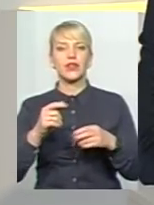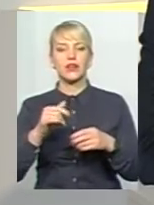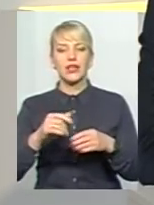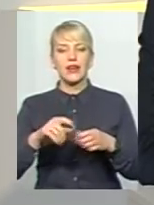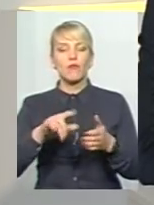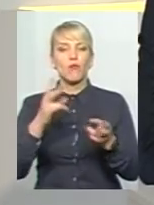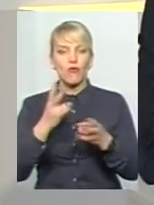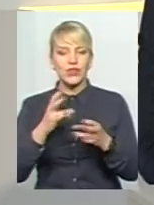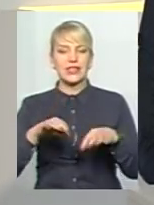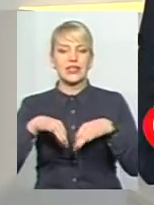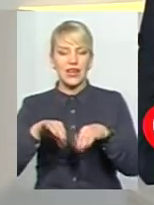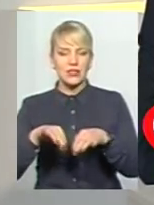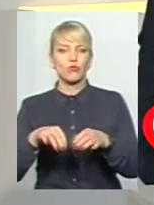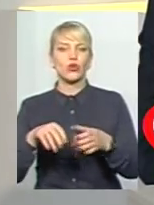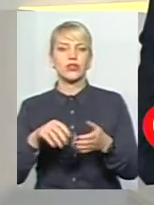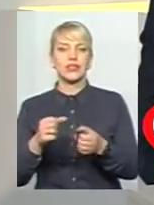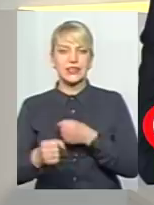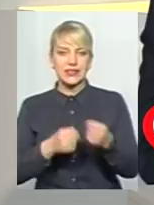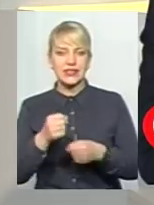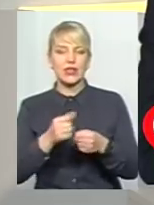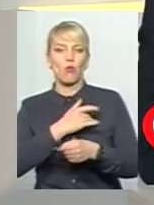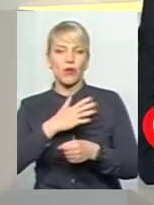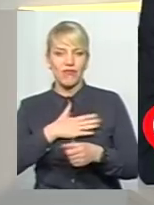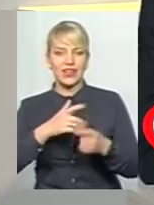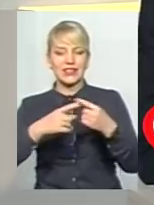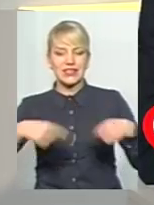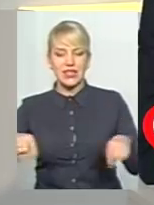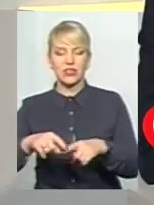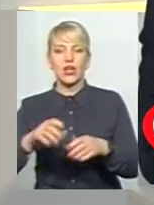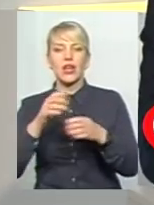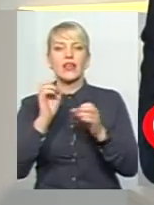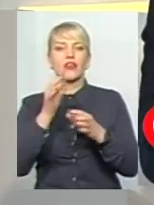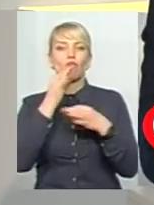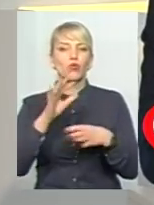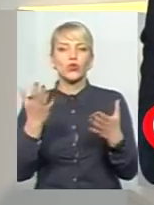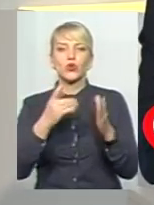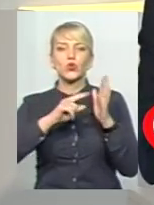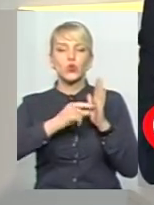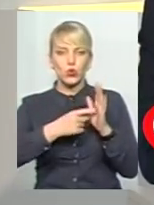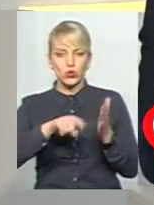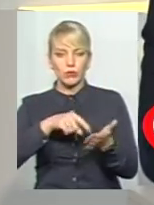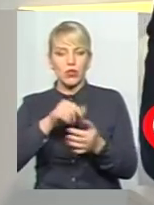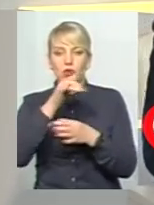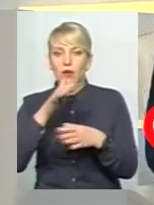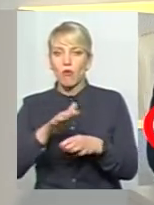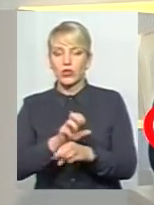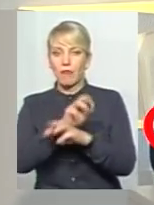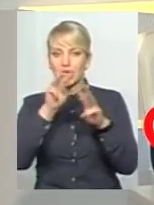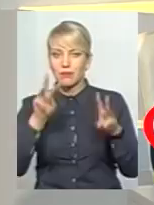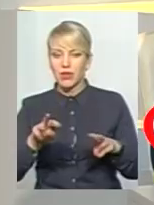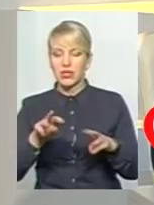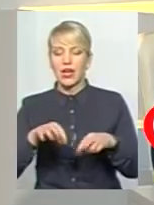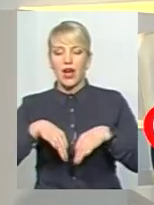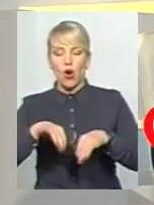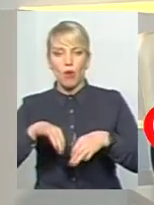точку міста. Але ми не можемо наразі забезпечити, скажімо, рух громадського транспорту на ту